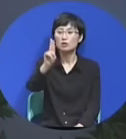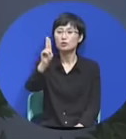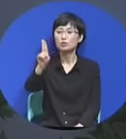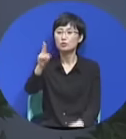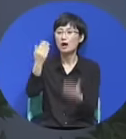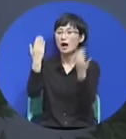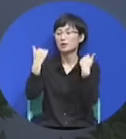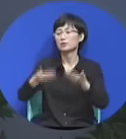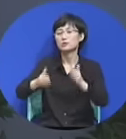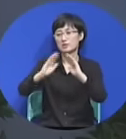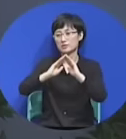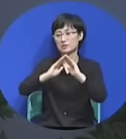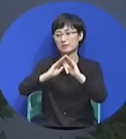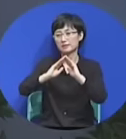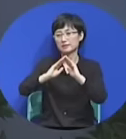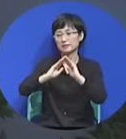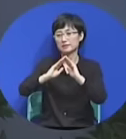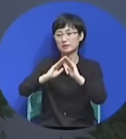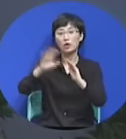그것도 미국에